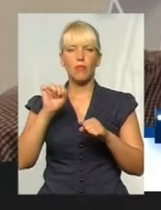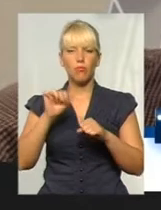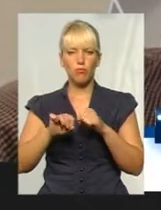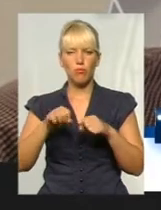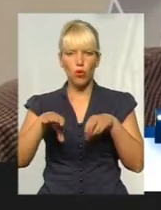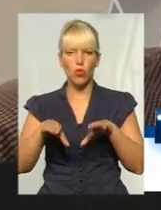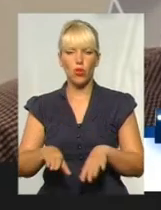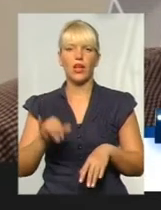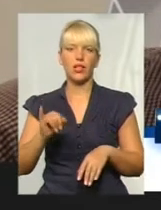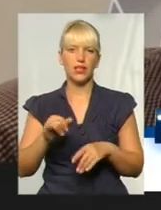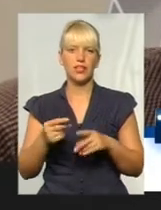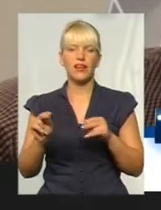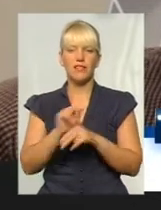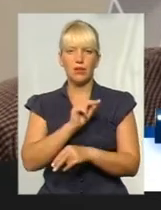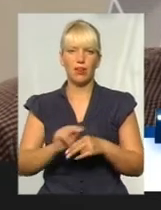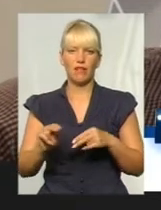Відео,